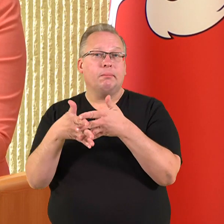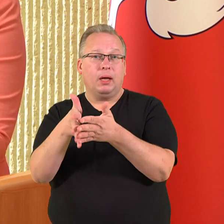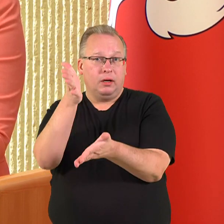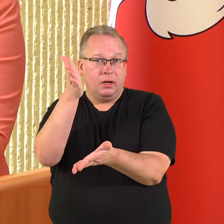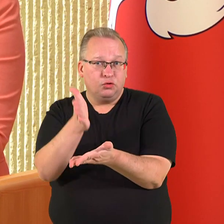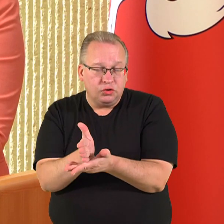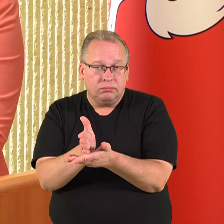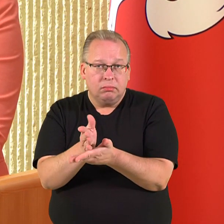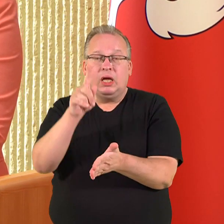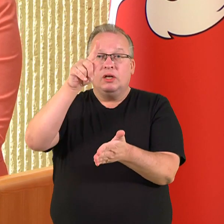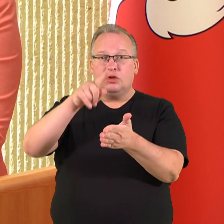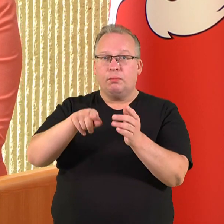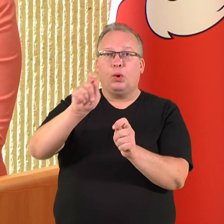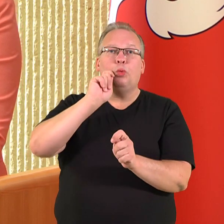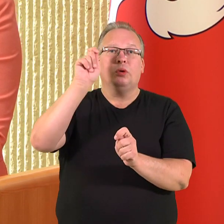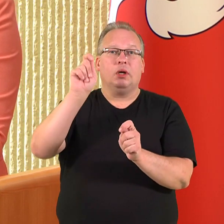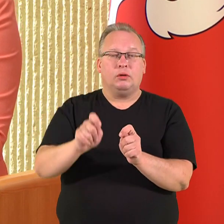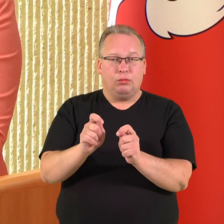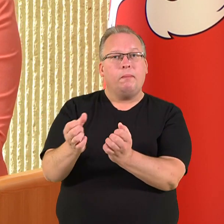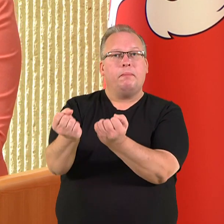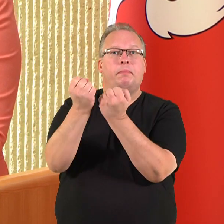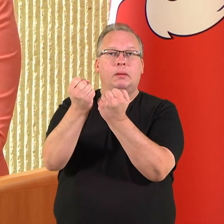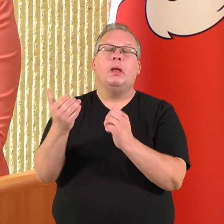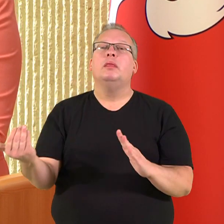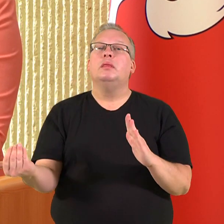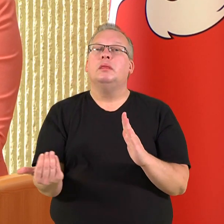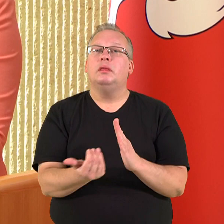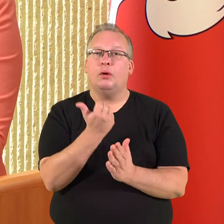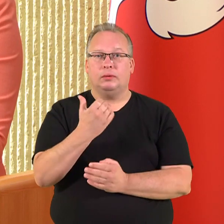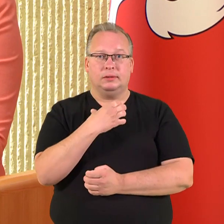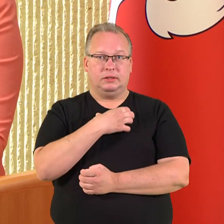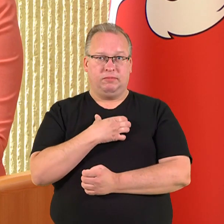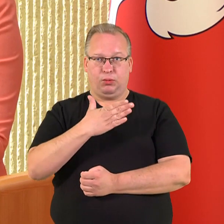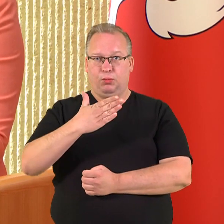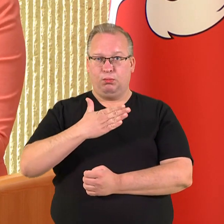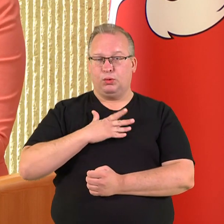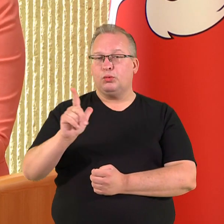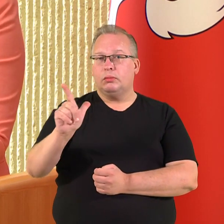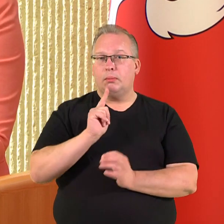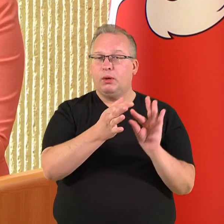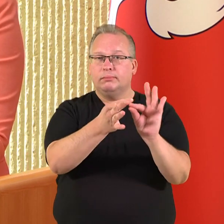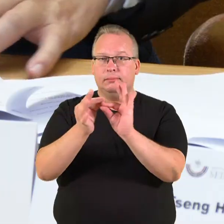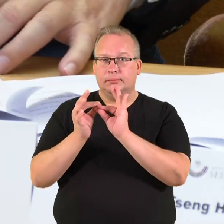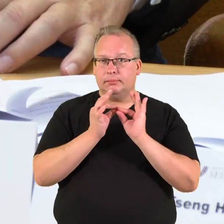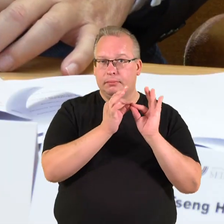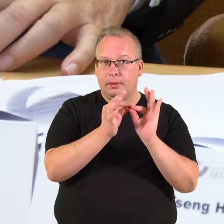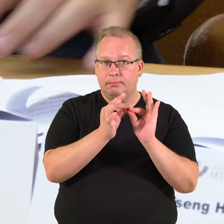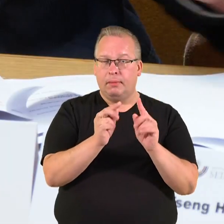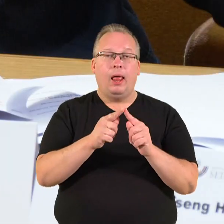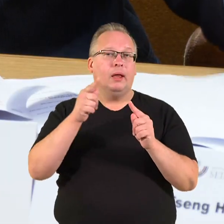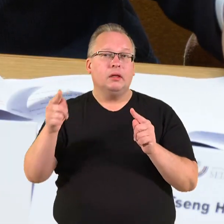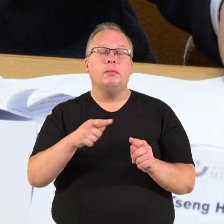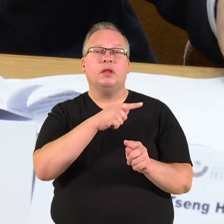ištikimiausių Ukraino sąjungininkų ir bičiulių. Tai naujas ir nemažiau svarbus mūsų tarpusavio santykių etapas, kai